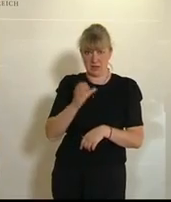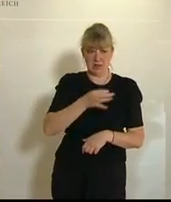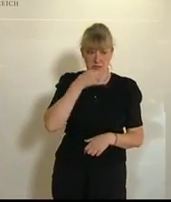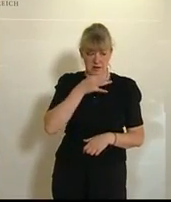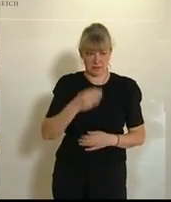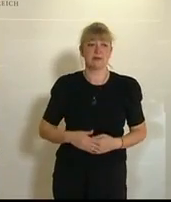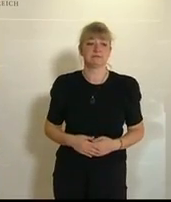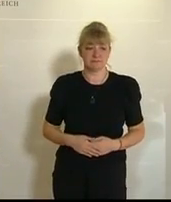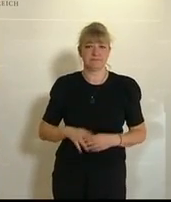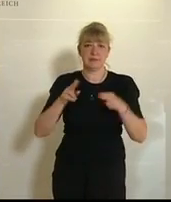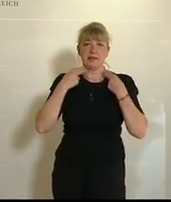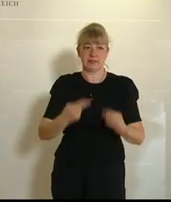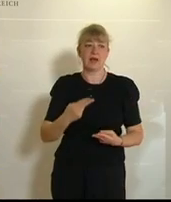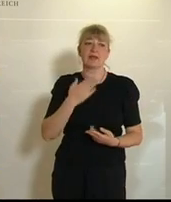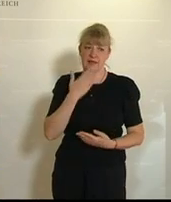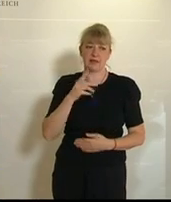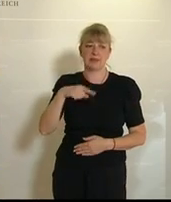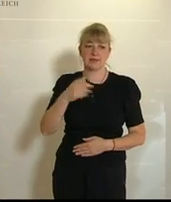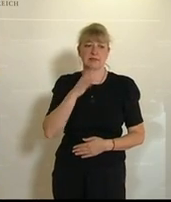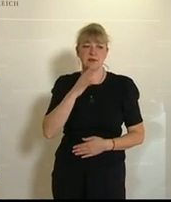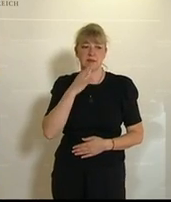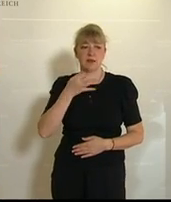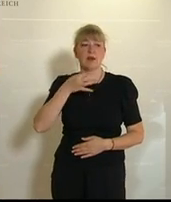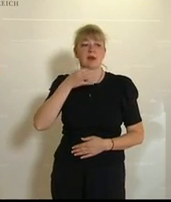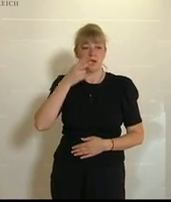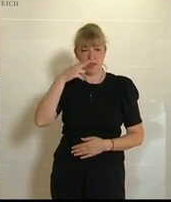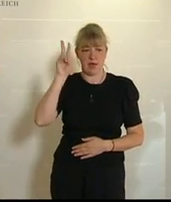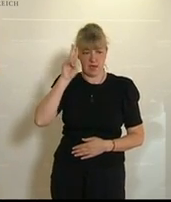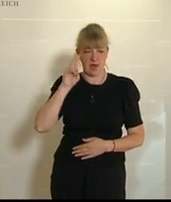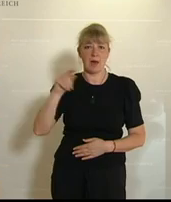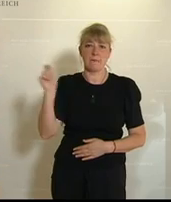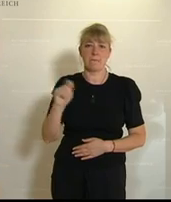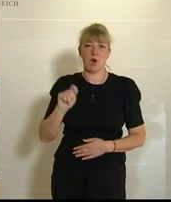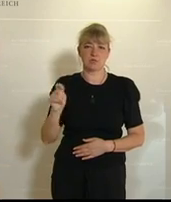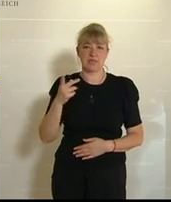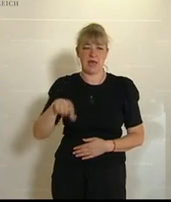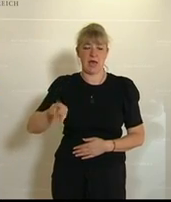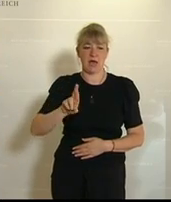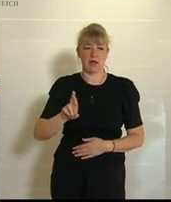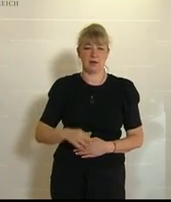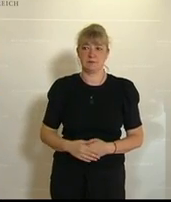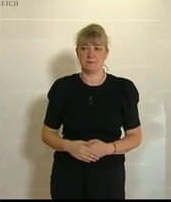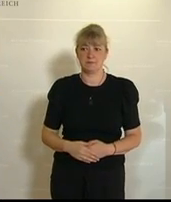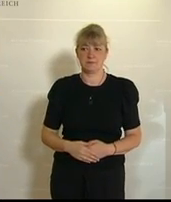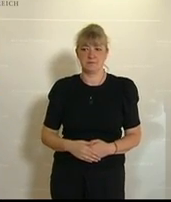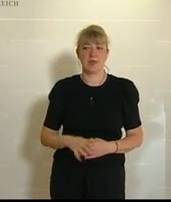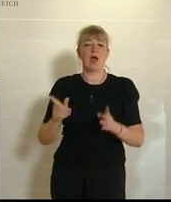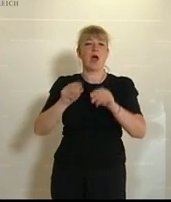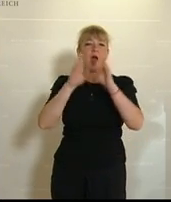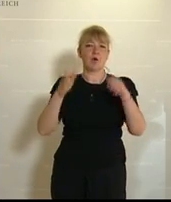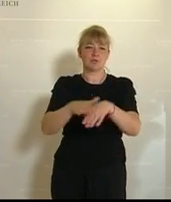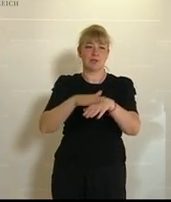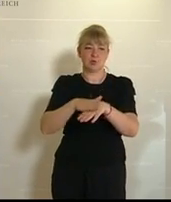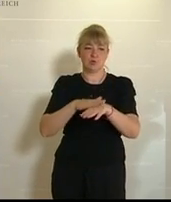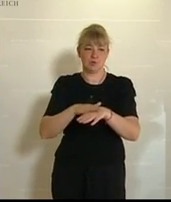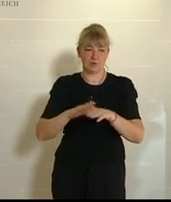Als nächster Redner Herr Abgeordneter Gerald Hauser. Gerald Hauser, FPÖ-Abgeordneter